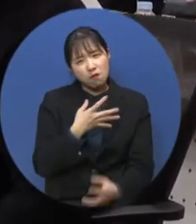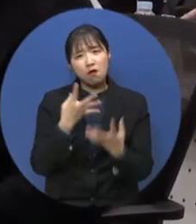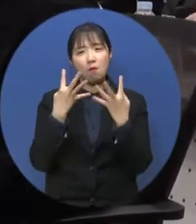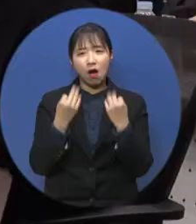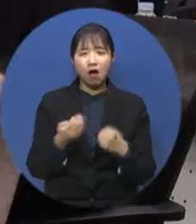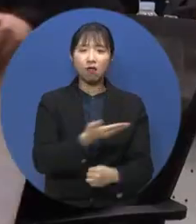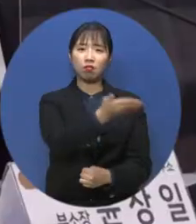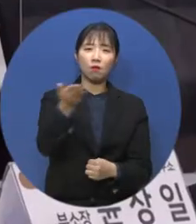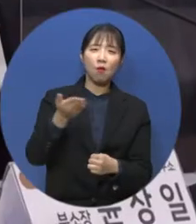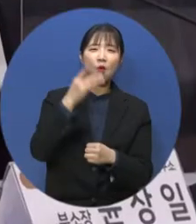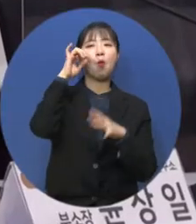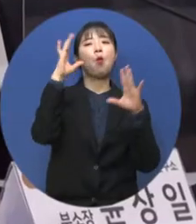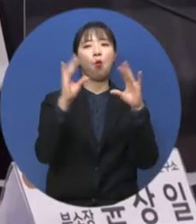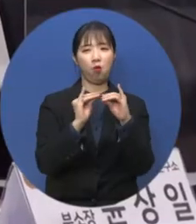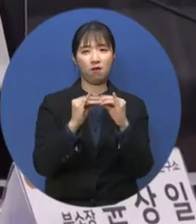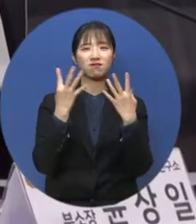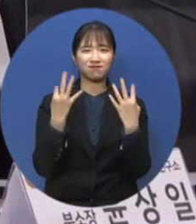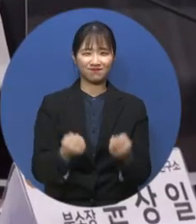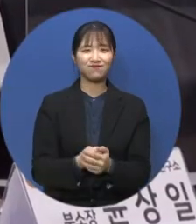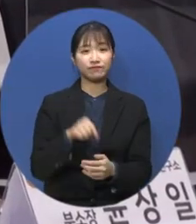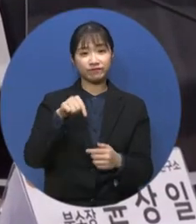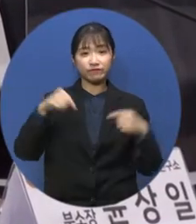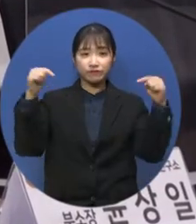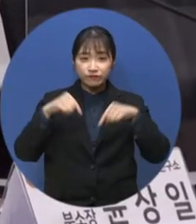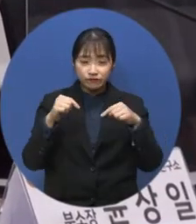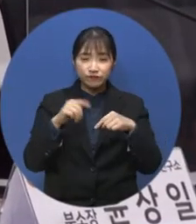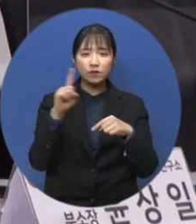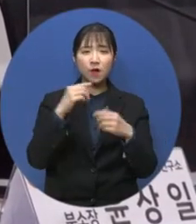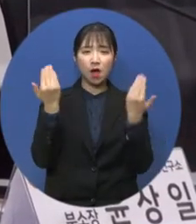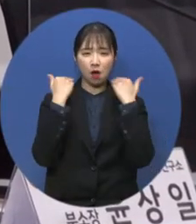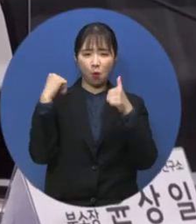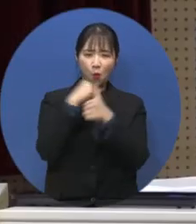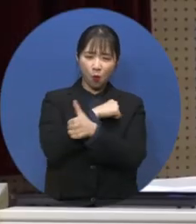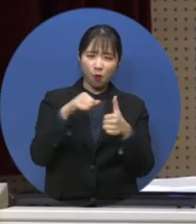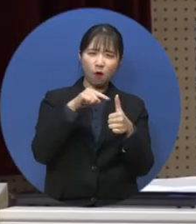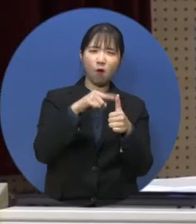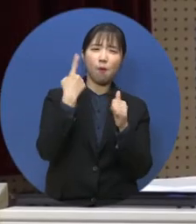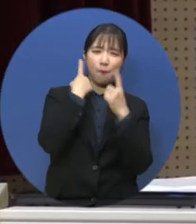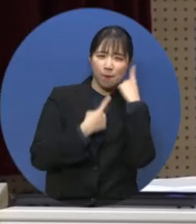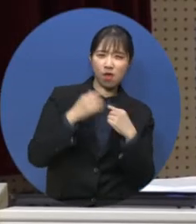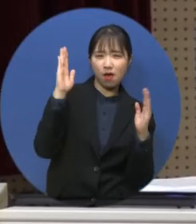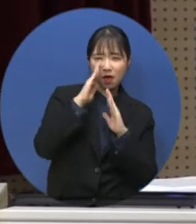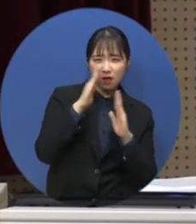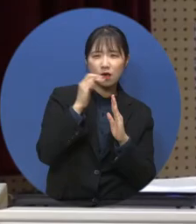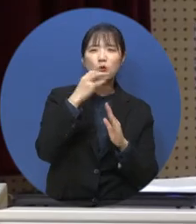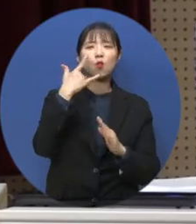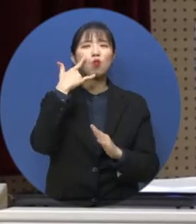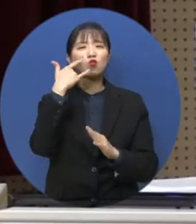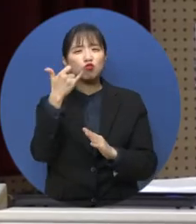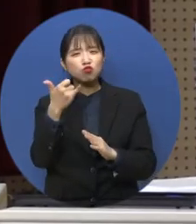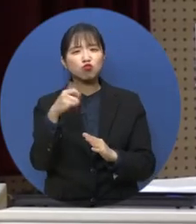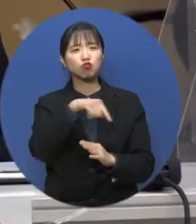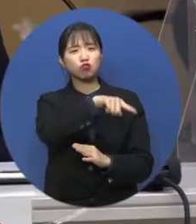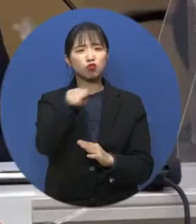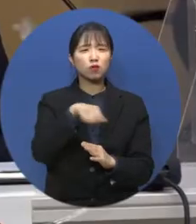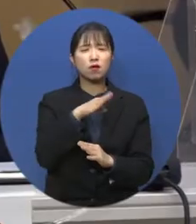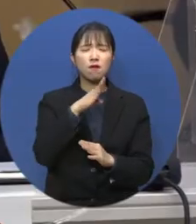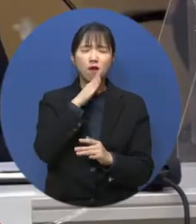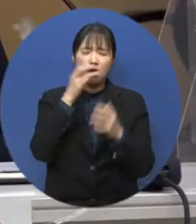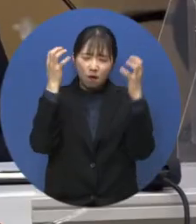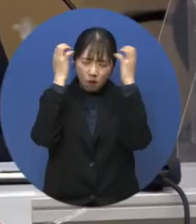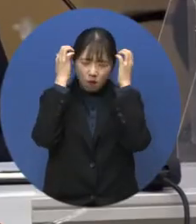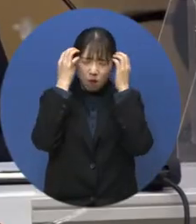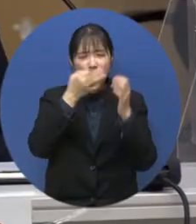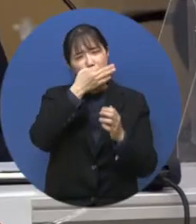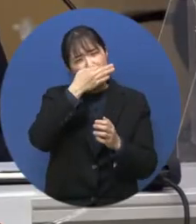공감을 모았습니다. 이번 토론회를 통해 학복 피해 학생과 학부모에게 언제든 소환될 수 있는 트라우마와